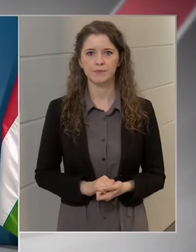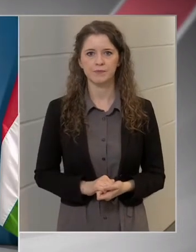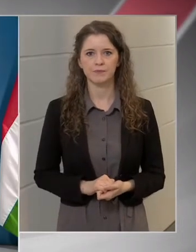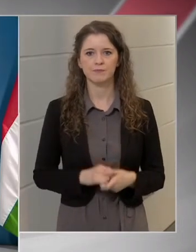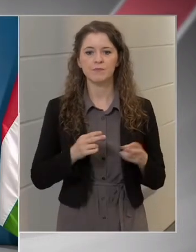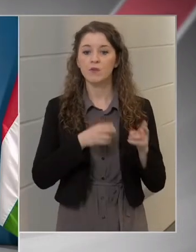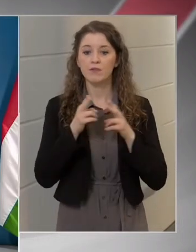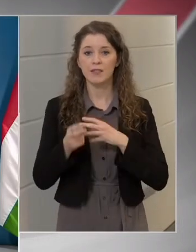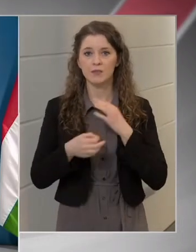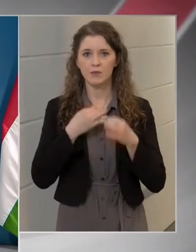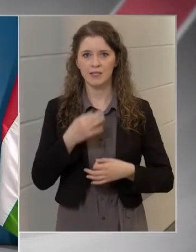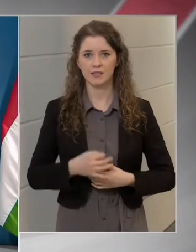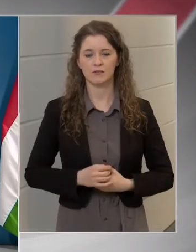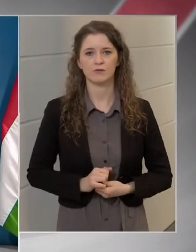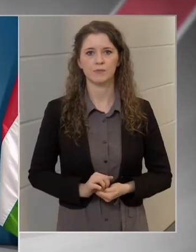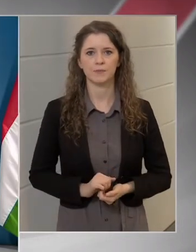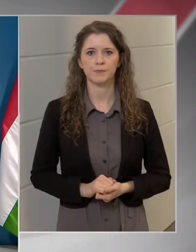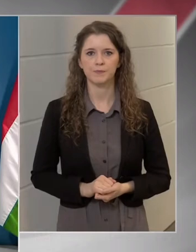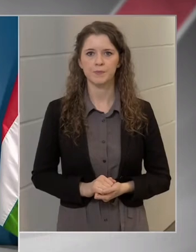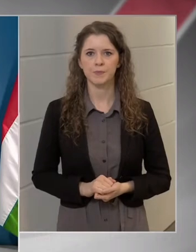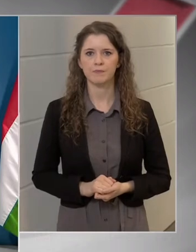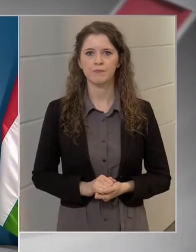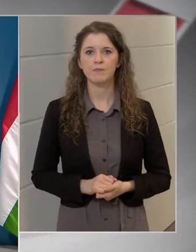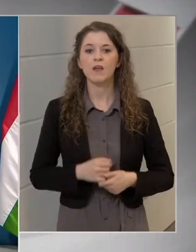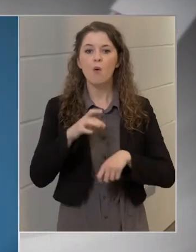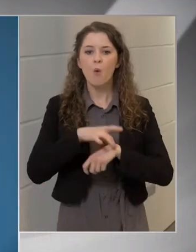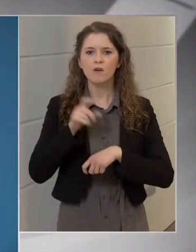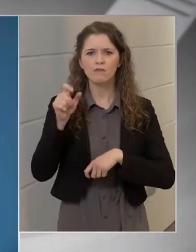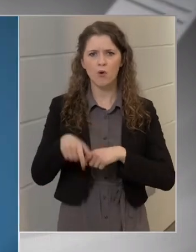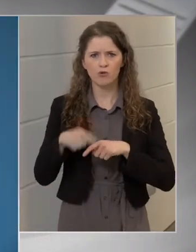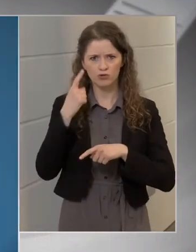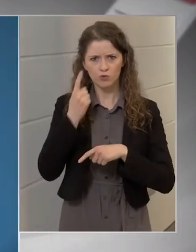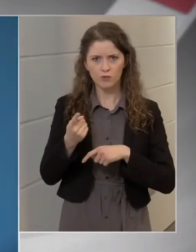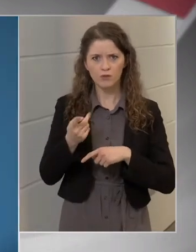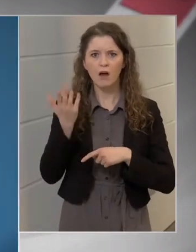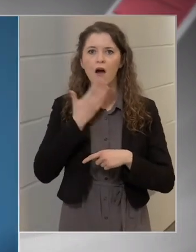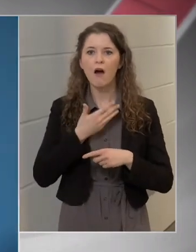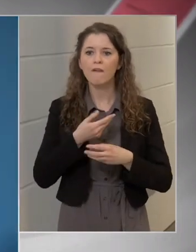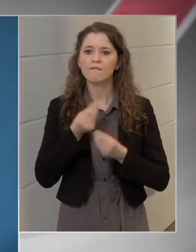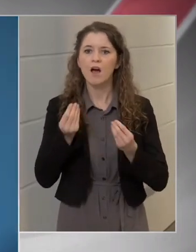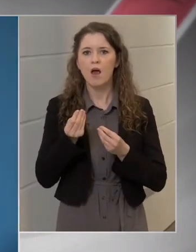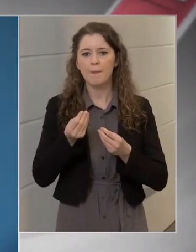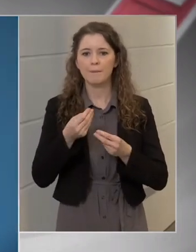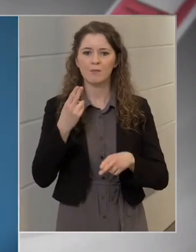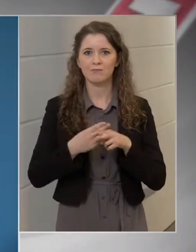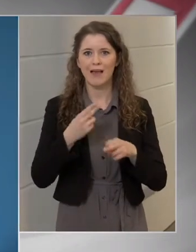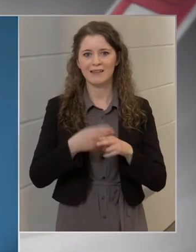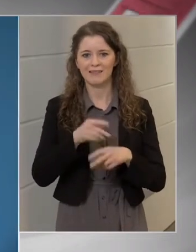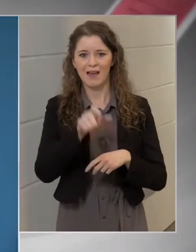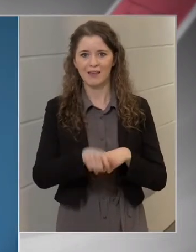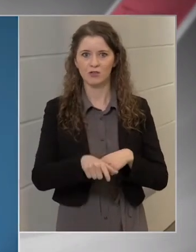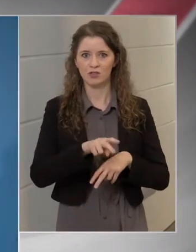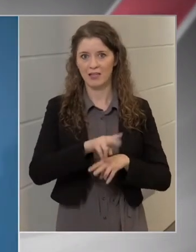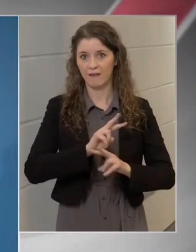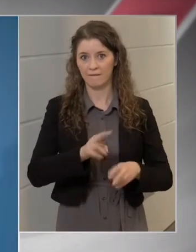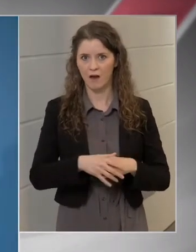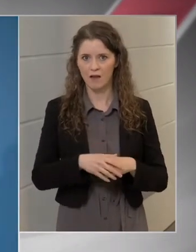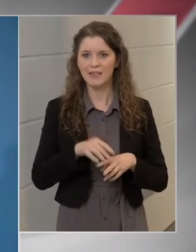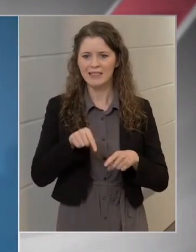Következő kérdésünk. Tudja-e az orvos, ha valamilyen betegségben szenved az alany, jelezni kell ezt előre?